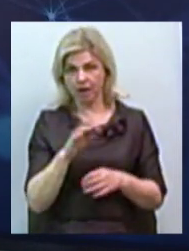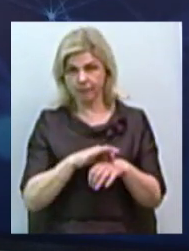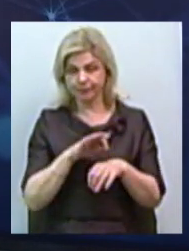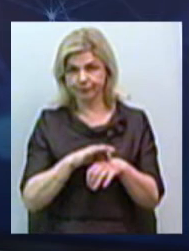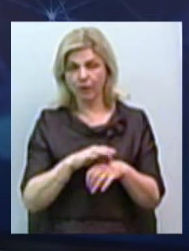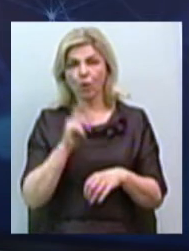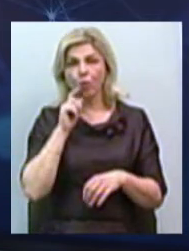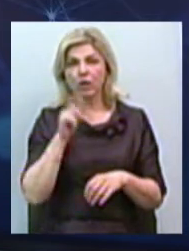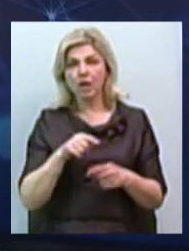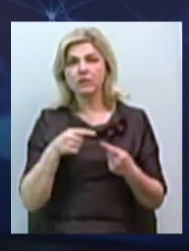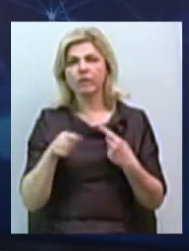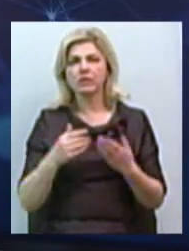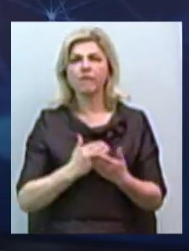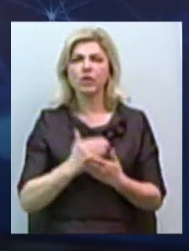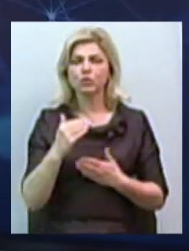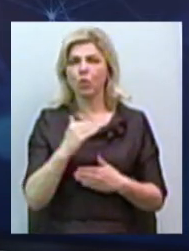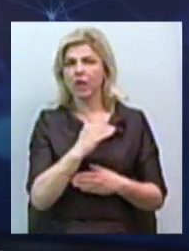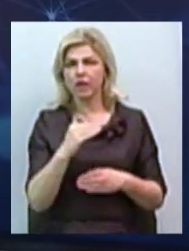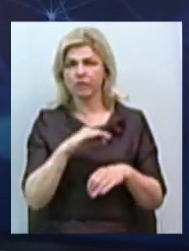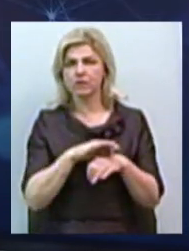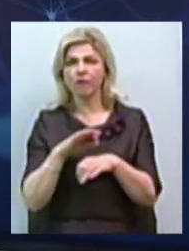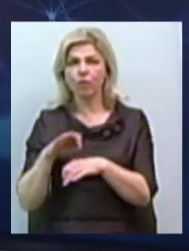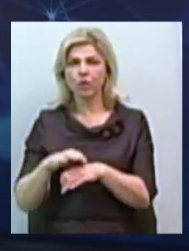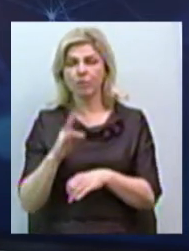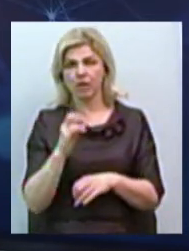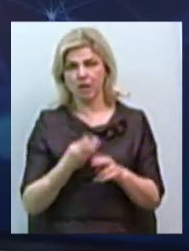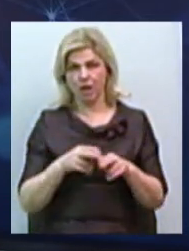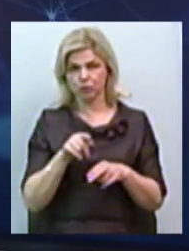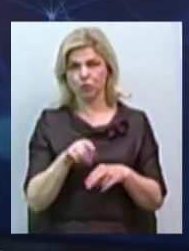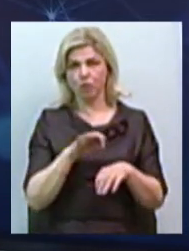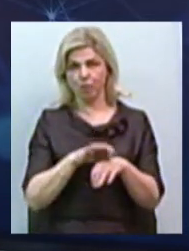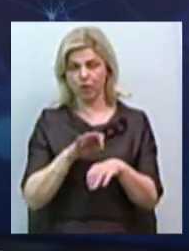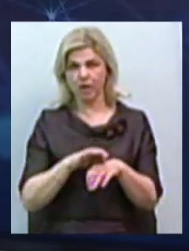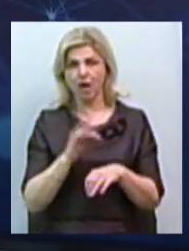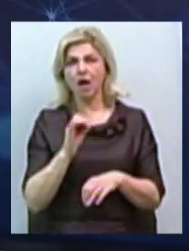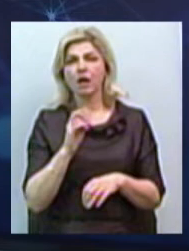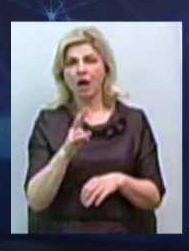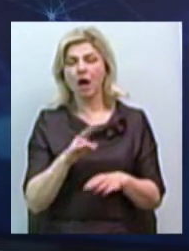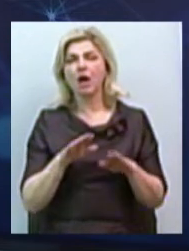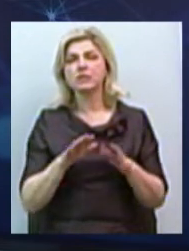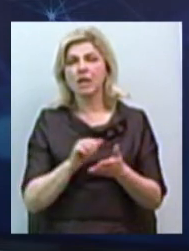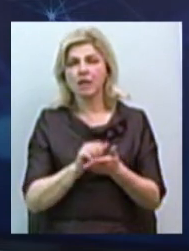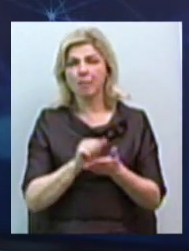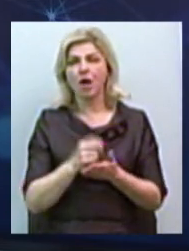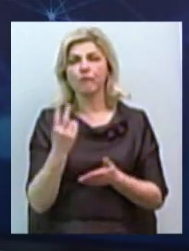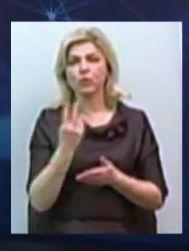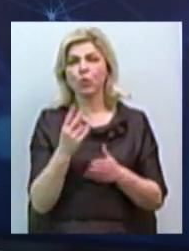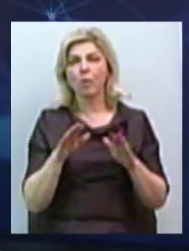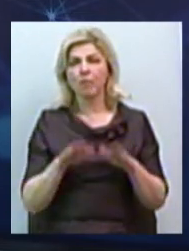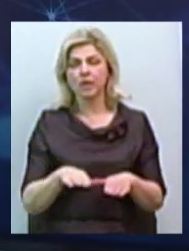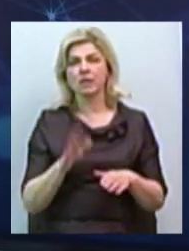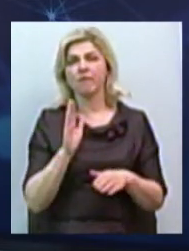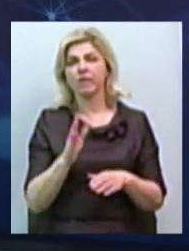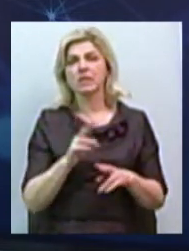вирізняється високим рівнем захворюваності на цю недугу. Рак посідає друге місце в структурі